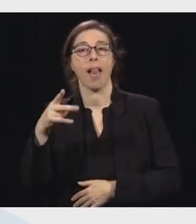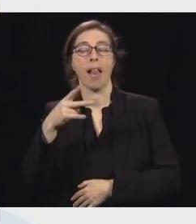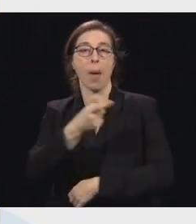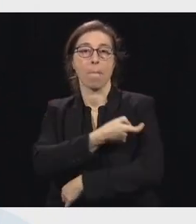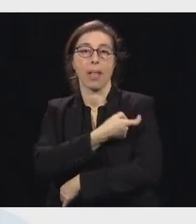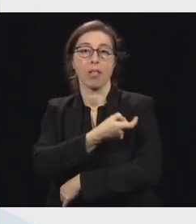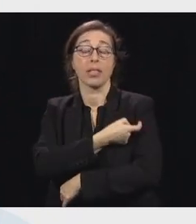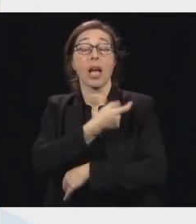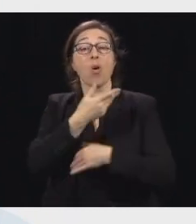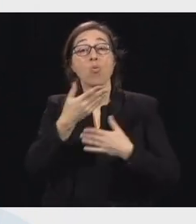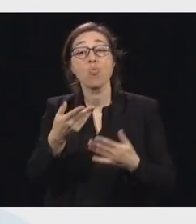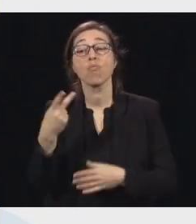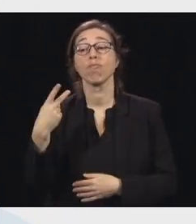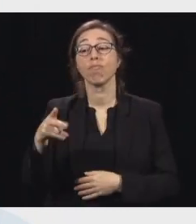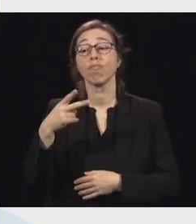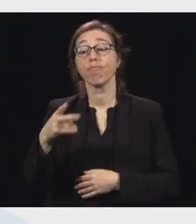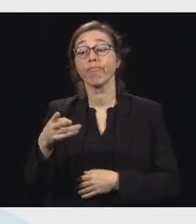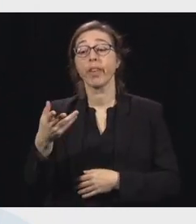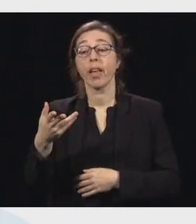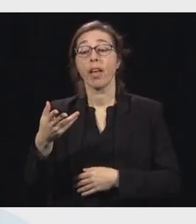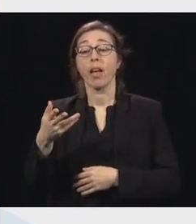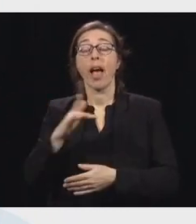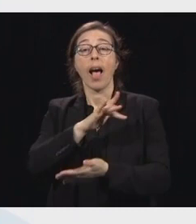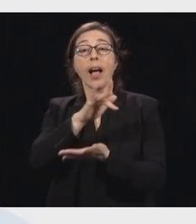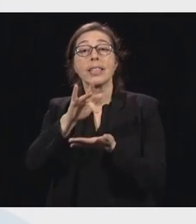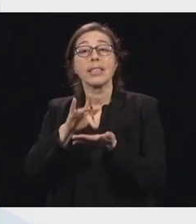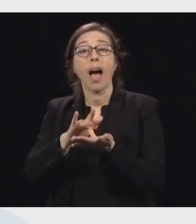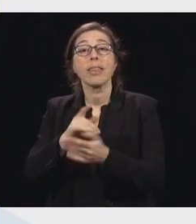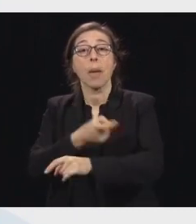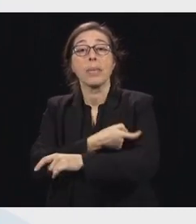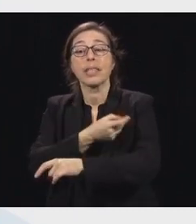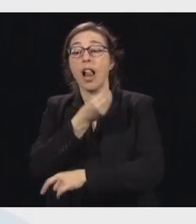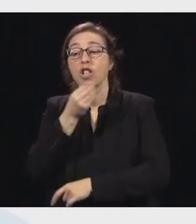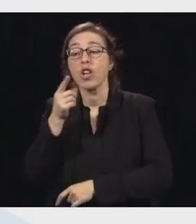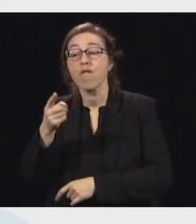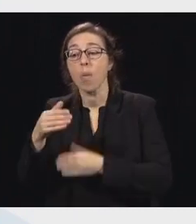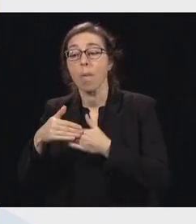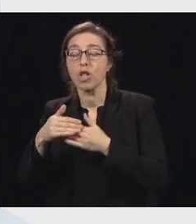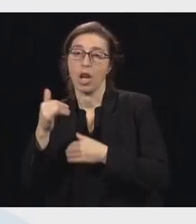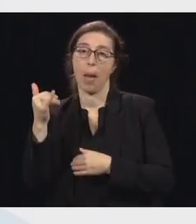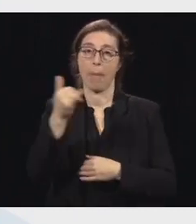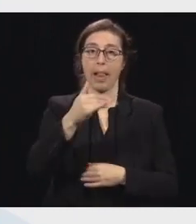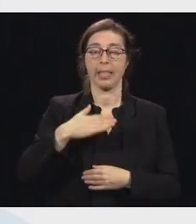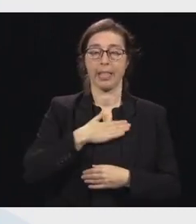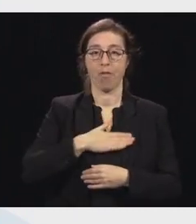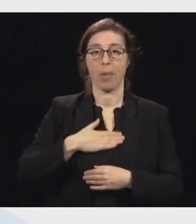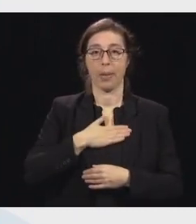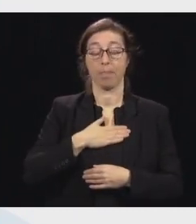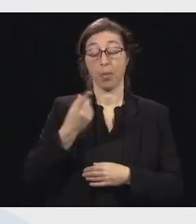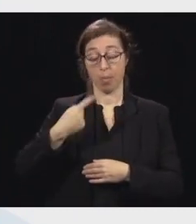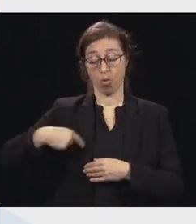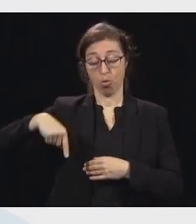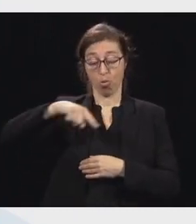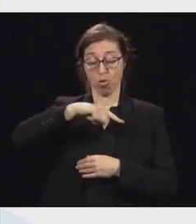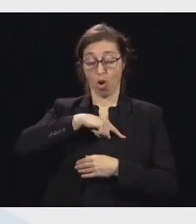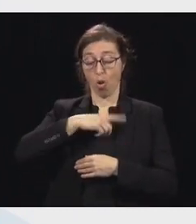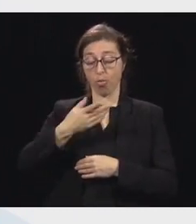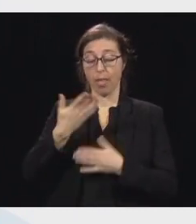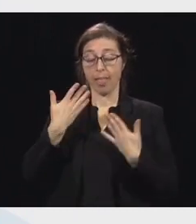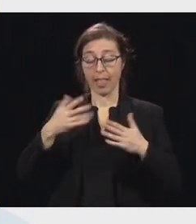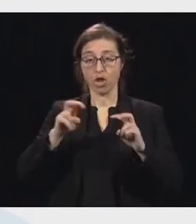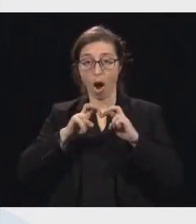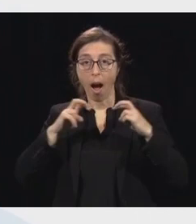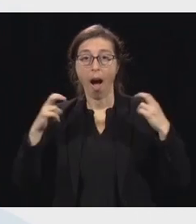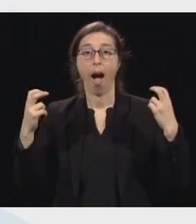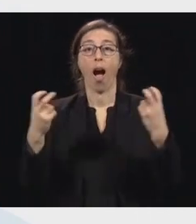proche de chez vous. Vous allez voir la situation. On a fait une belle entente avec la FMOQ, avec les médecins de famille. Maintenant, toutes